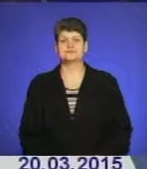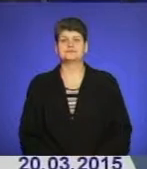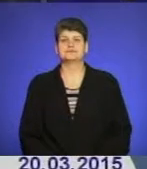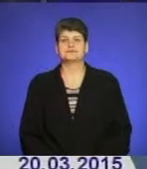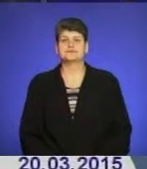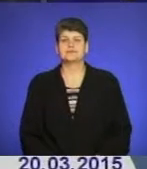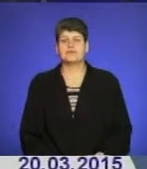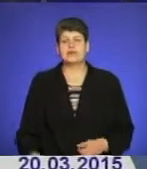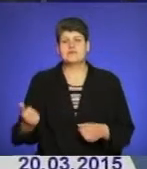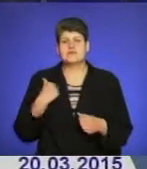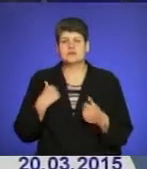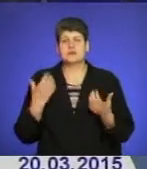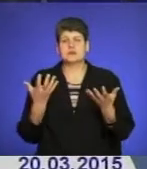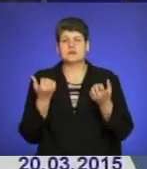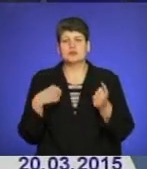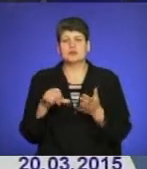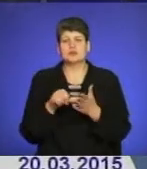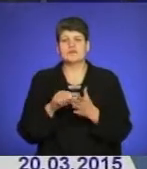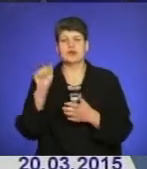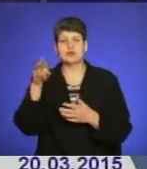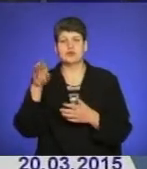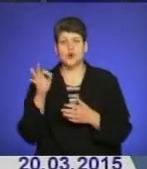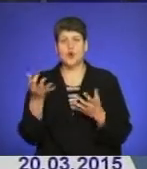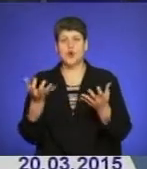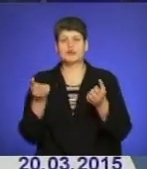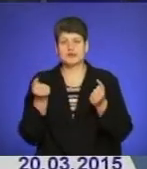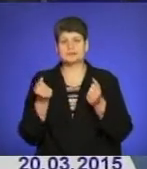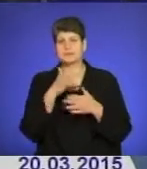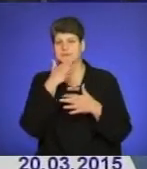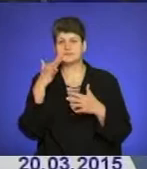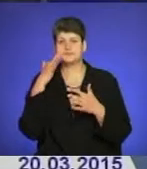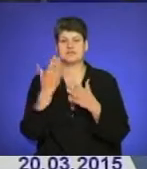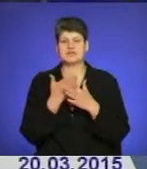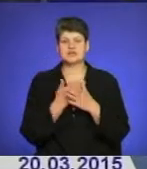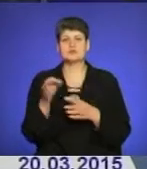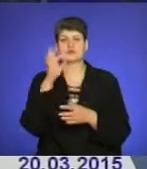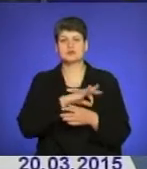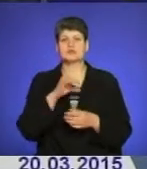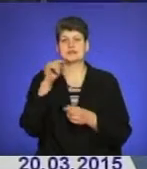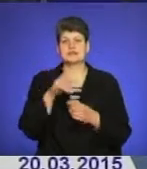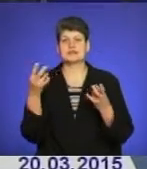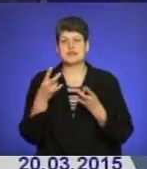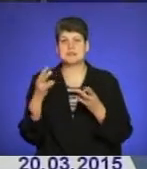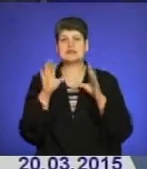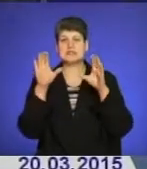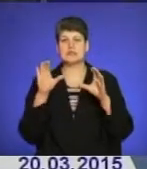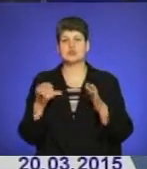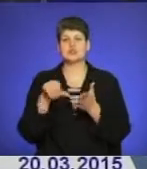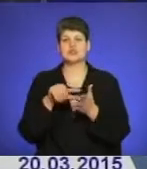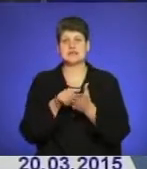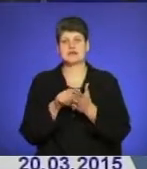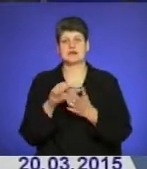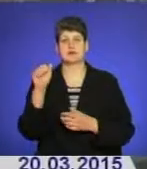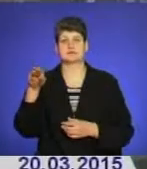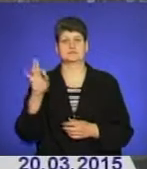Військові, які беруть участь в антитерористичній операції, отримають ряд пільг. Щоб скористатися ними, необхідний статус учасника бойових